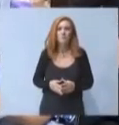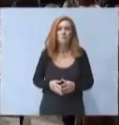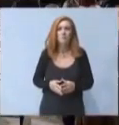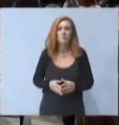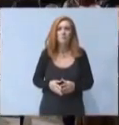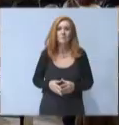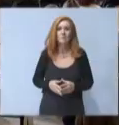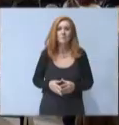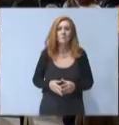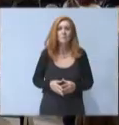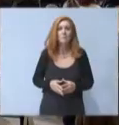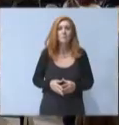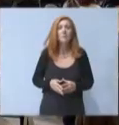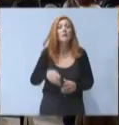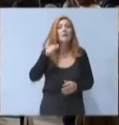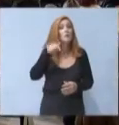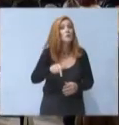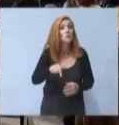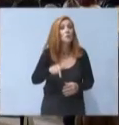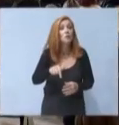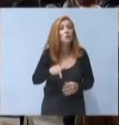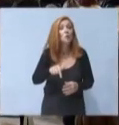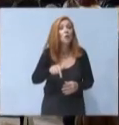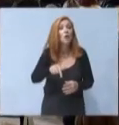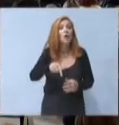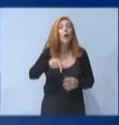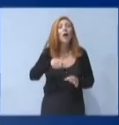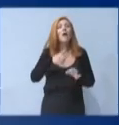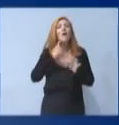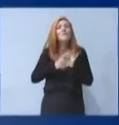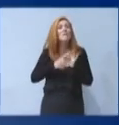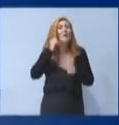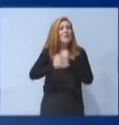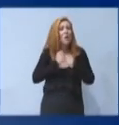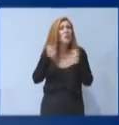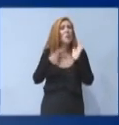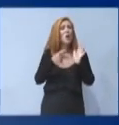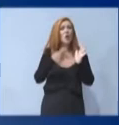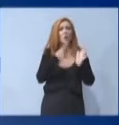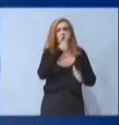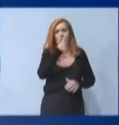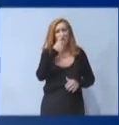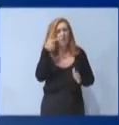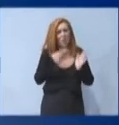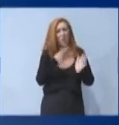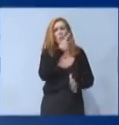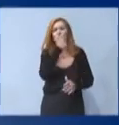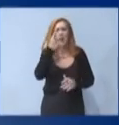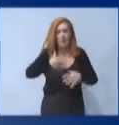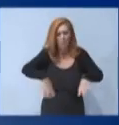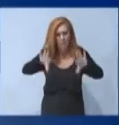Αυτό θα ισχύσει από το φορολογικό έτος 2021. Μειώνεται αμέσως το μισό